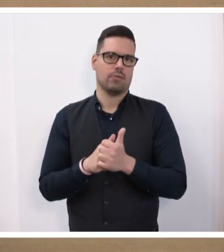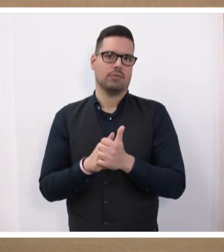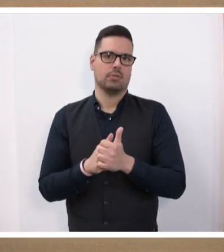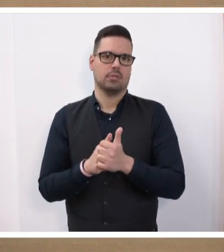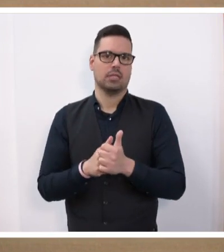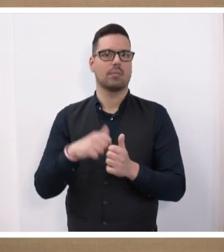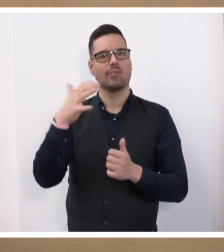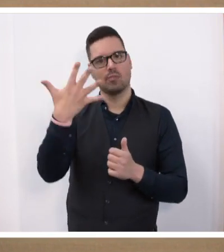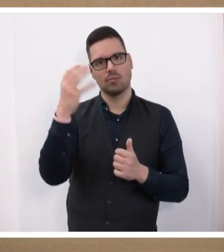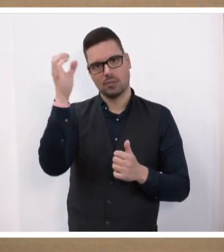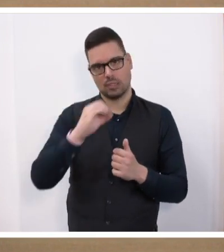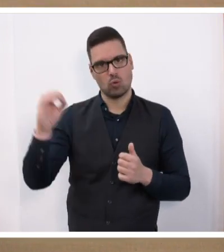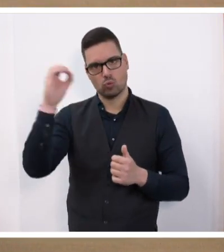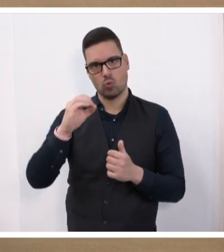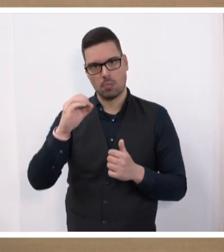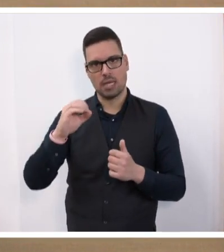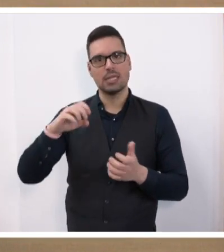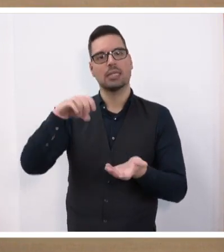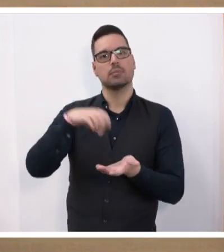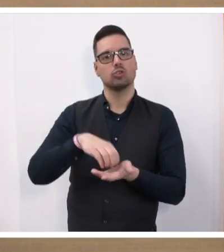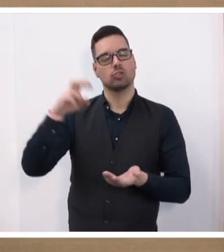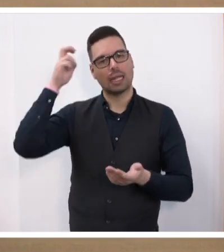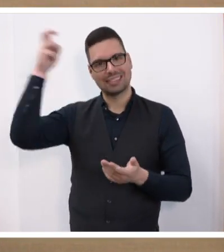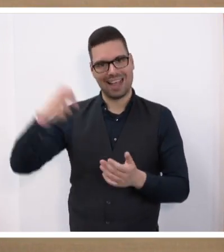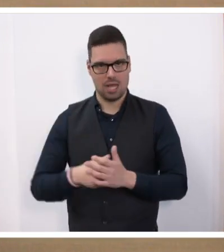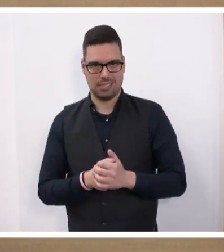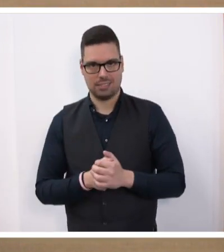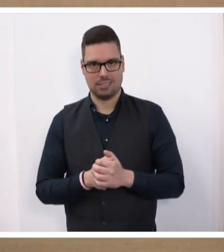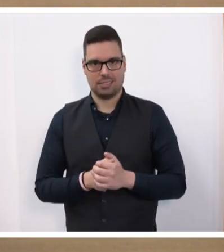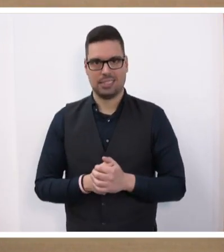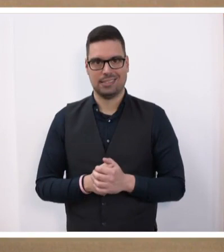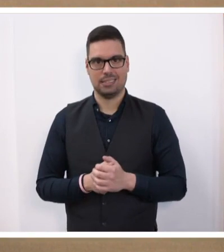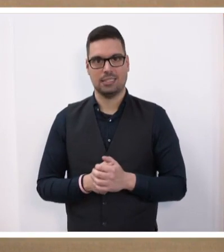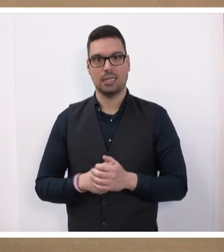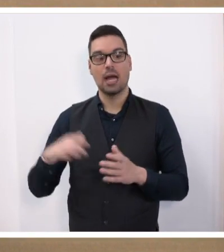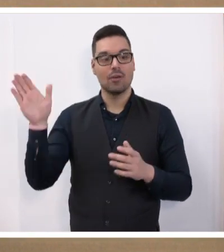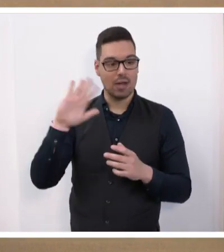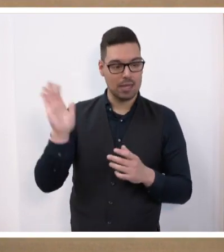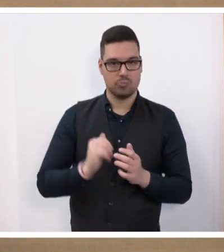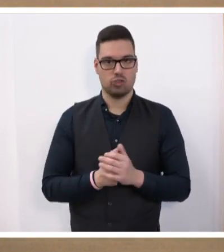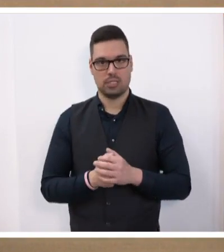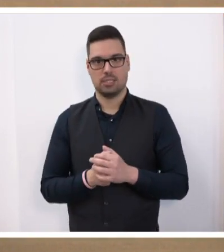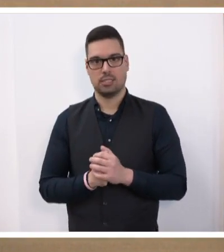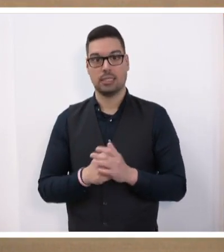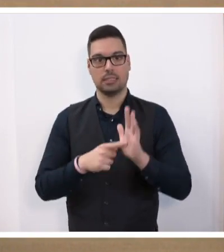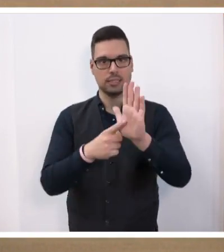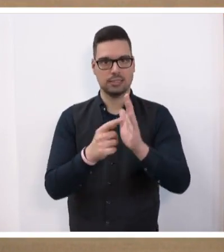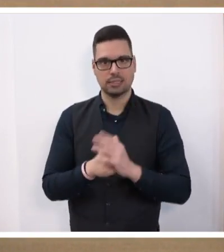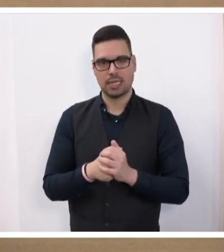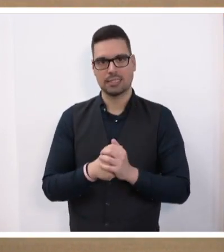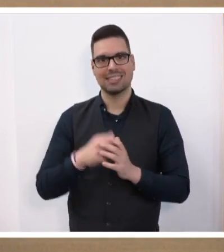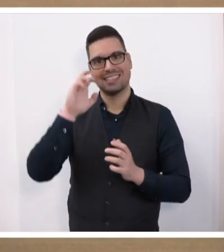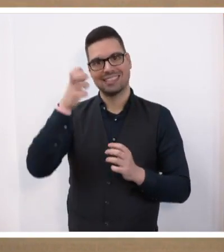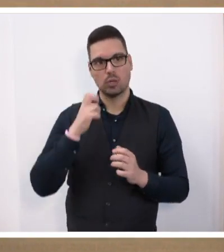am 5. Oktober im Stadtrat auf unsere Initiative hin eine Resolution einstimmig verabschiedet, die eben auch zeigt, Salui steht